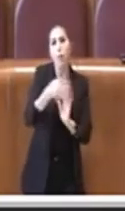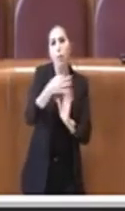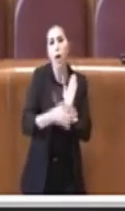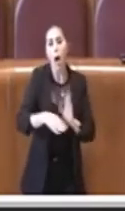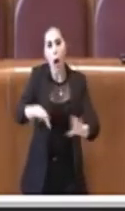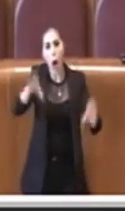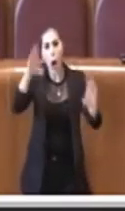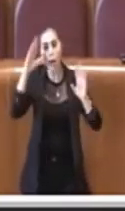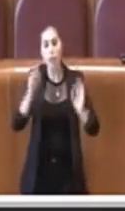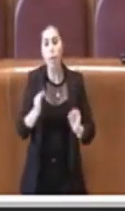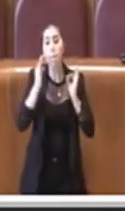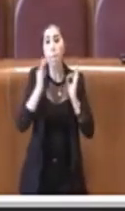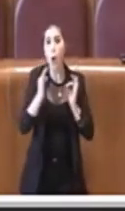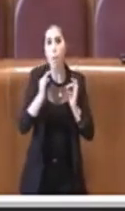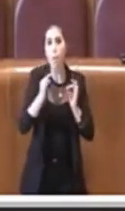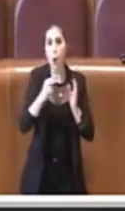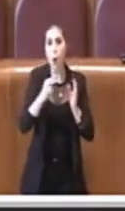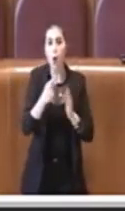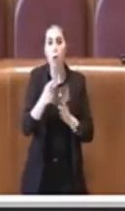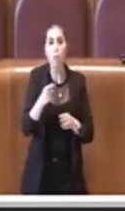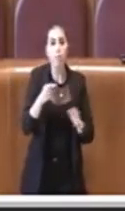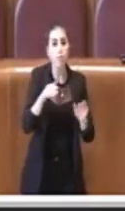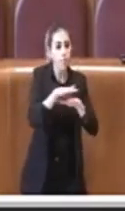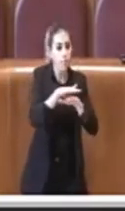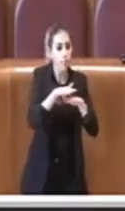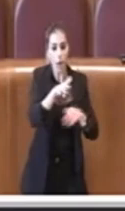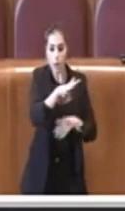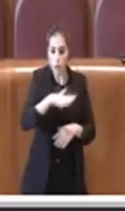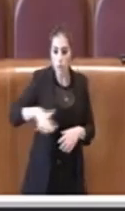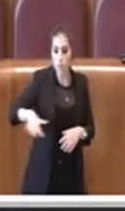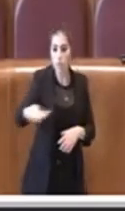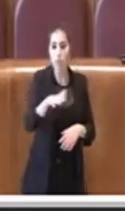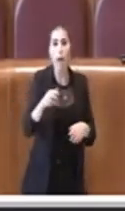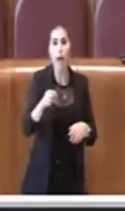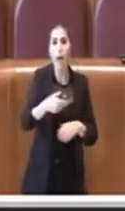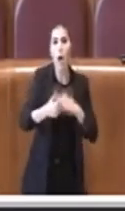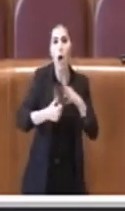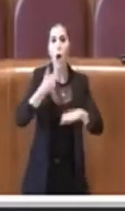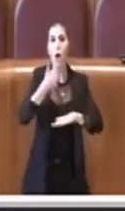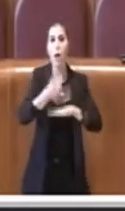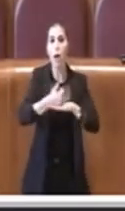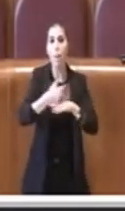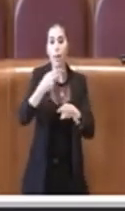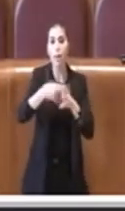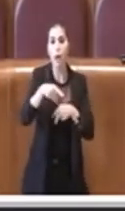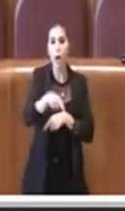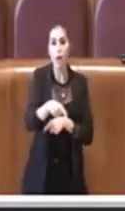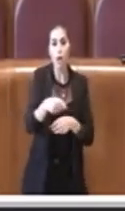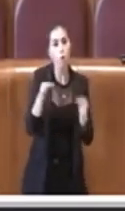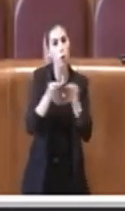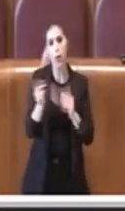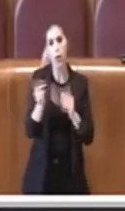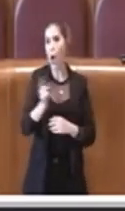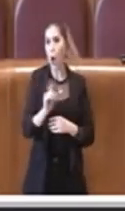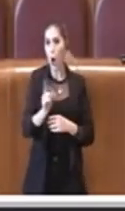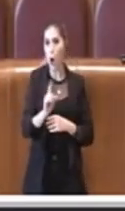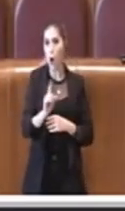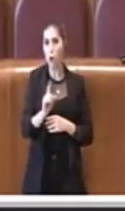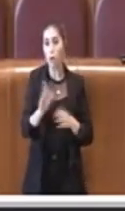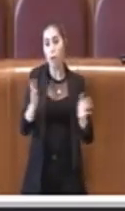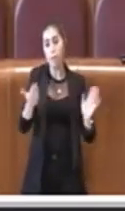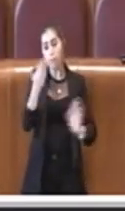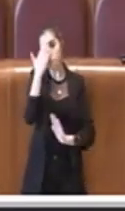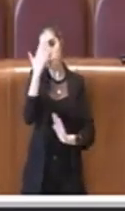territorio capitolino e non sono ovviamente d'accordo, anzi mi